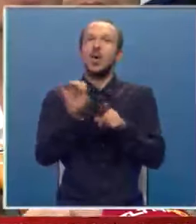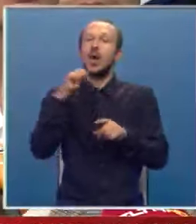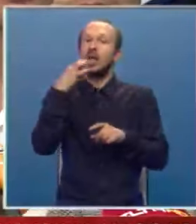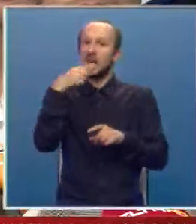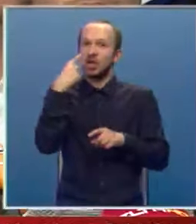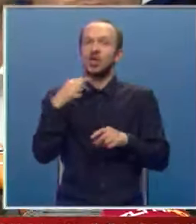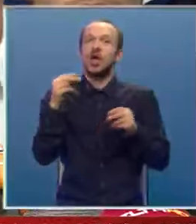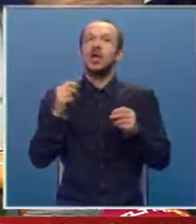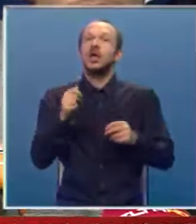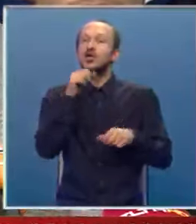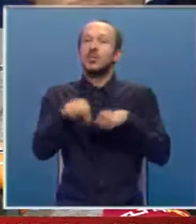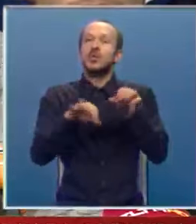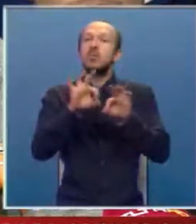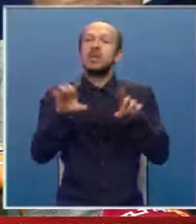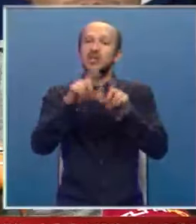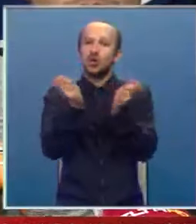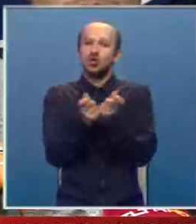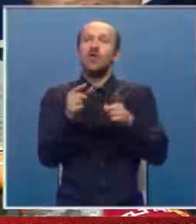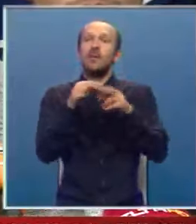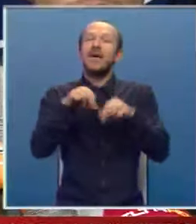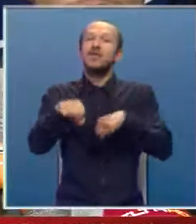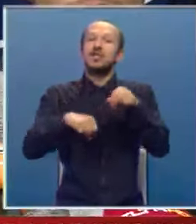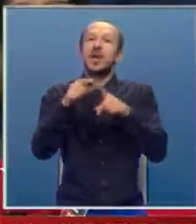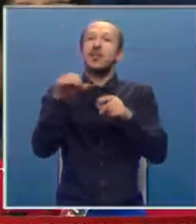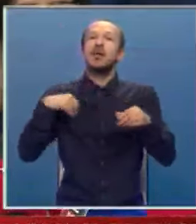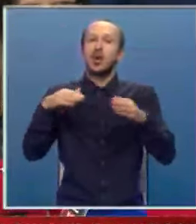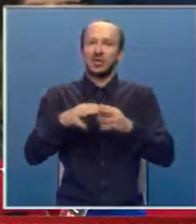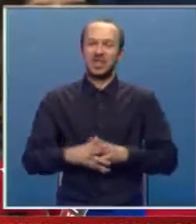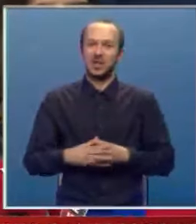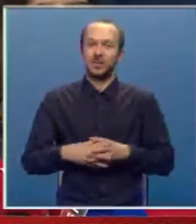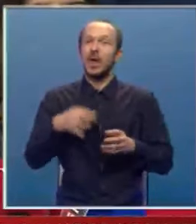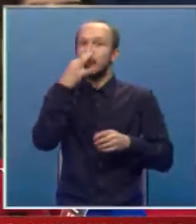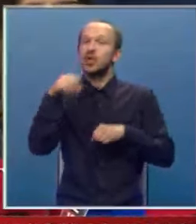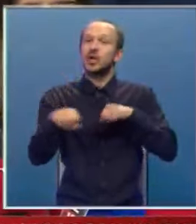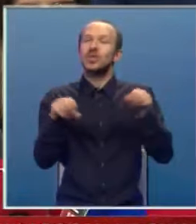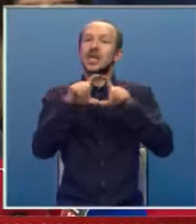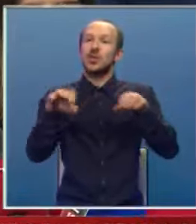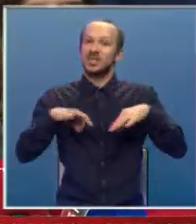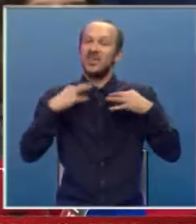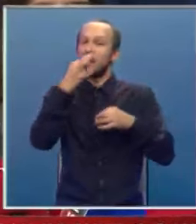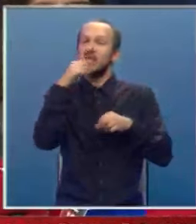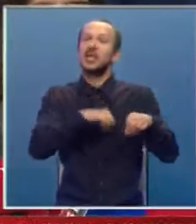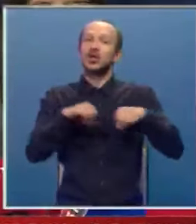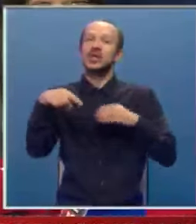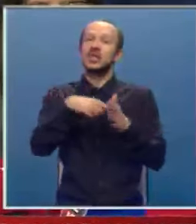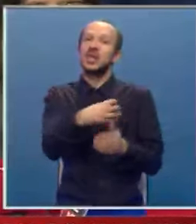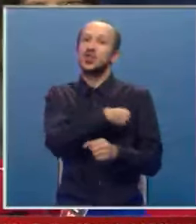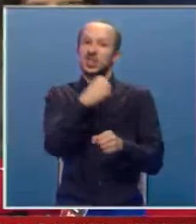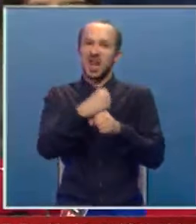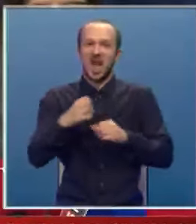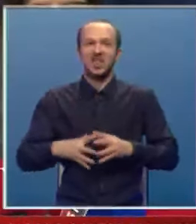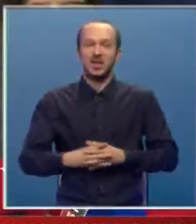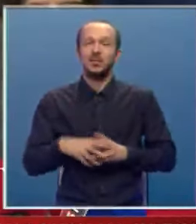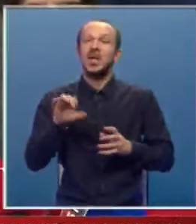se ne uči kupti biciklo bez točkova pa se ti vozikaj po Banja Luzbići. Pitajte direktoricu Doma zdravlja, pitajte direktoricu Centra za socijalni rad